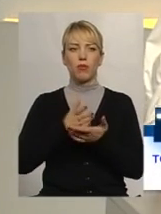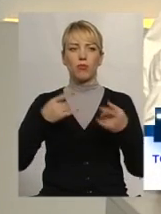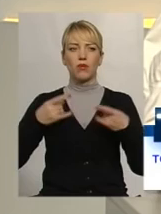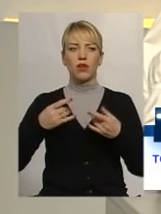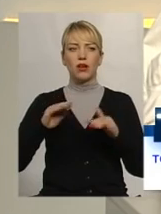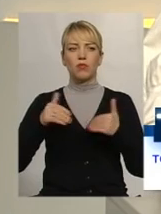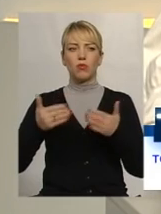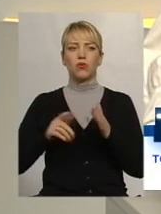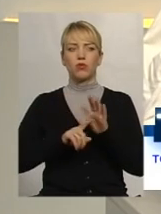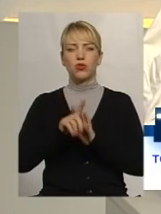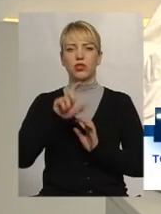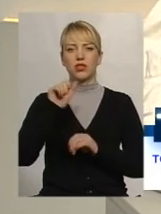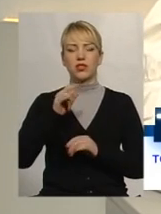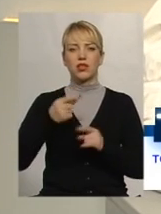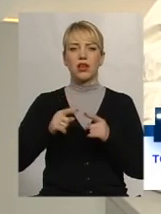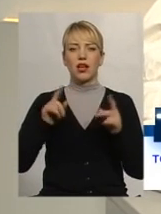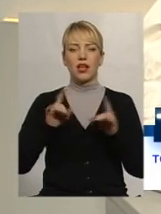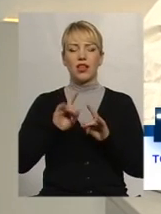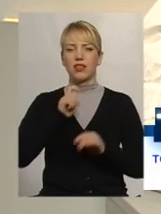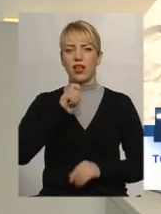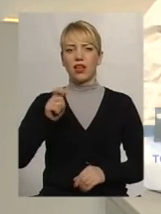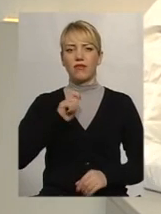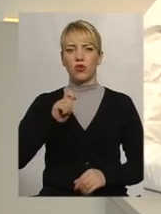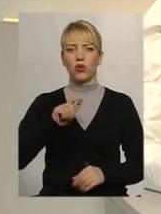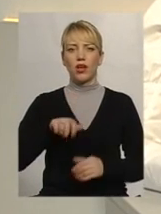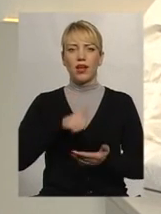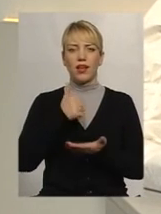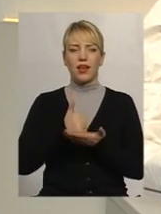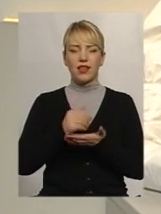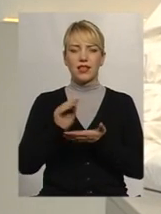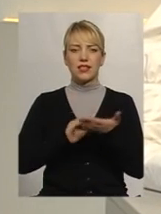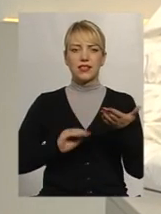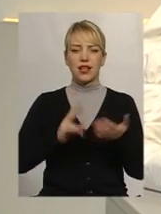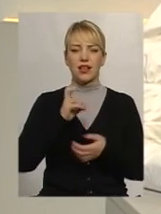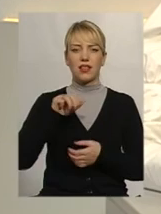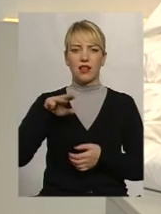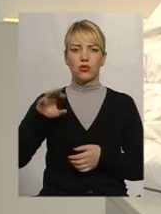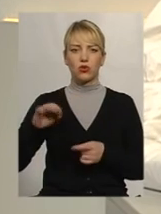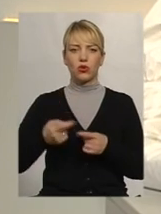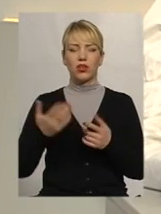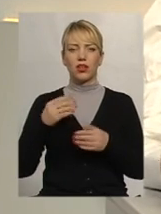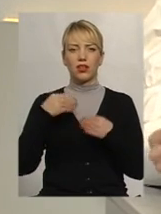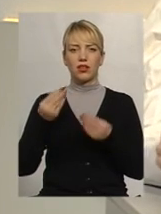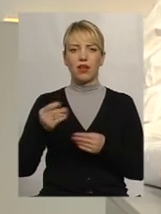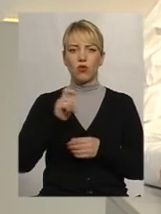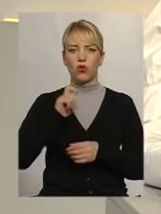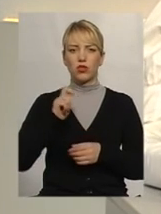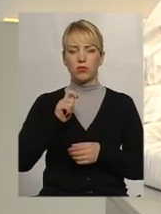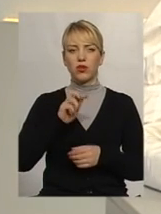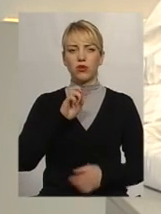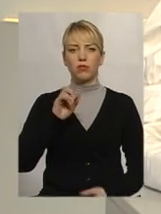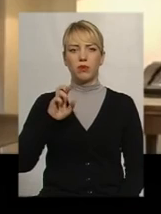пропоную розпочати з фрагменту інтерв'ю Генсека НАТО Єнса Столенберга, яке він дав кореспонденту BBC Україна. Прошу.